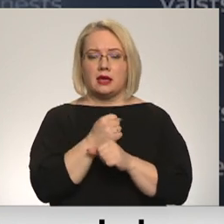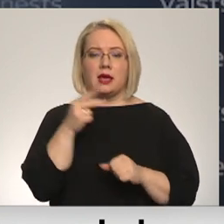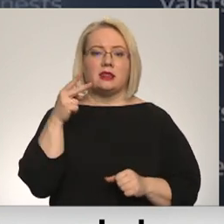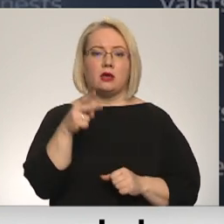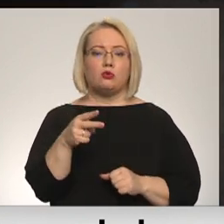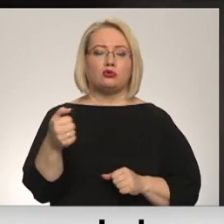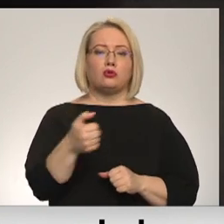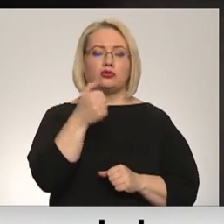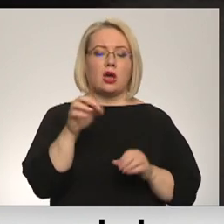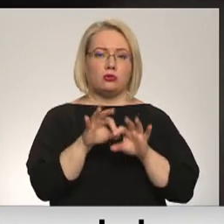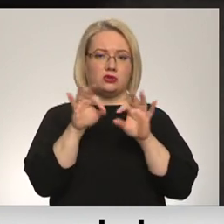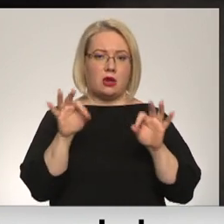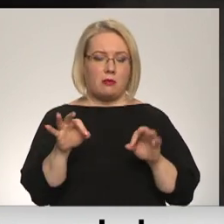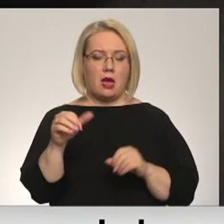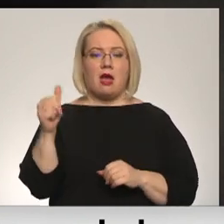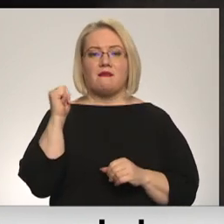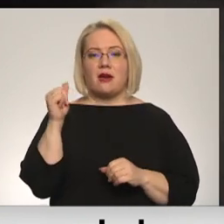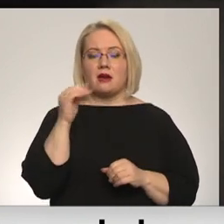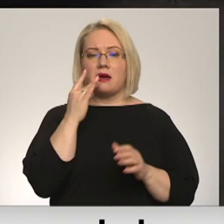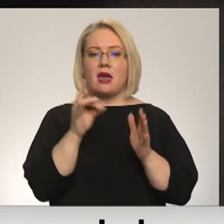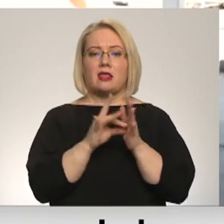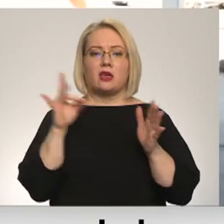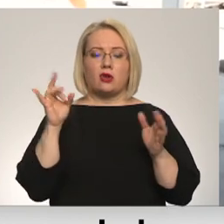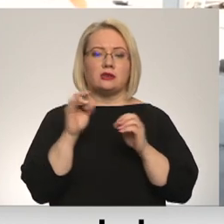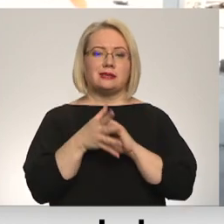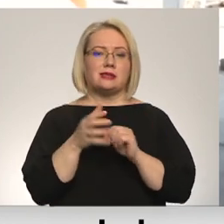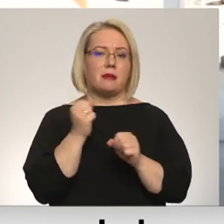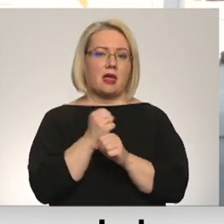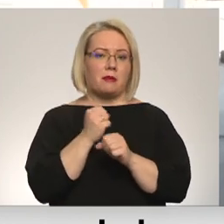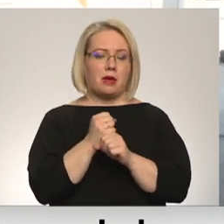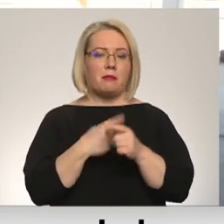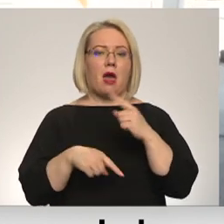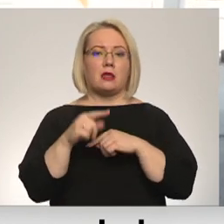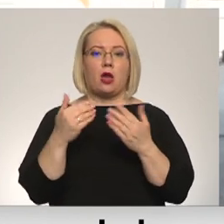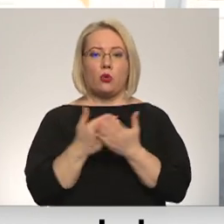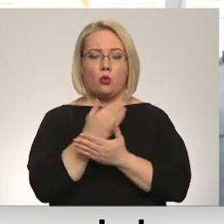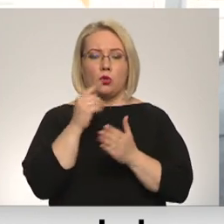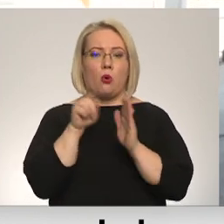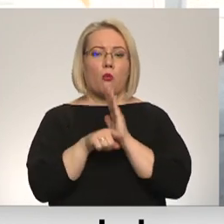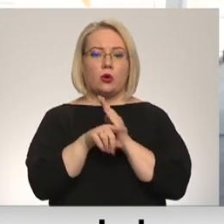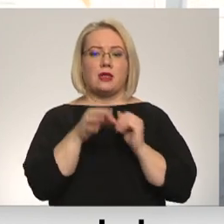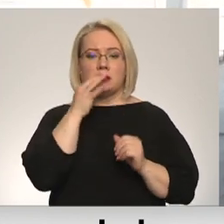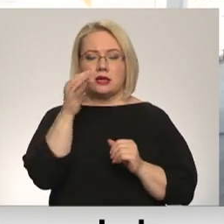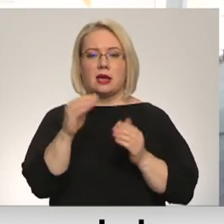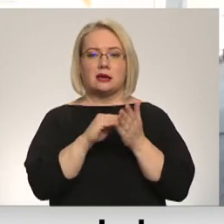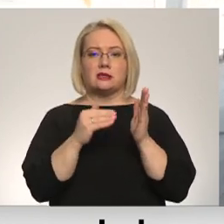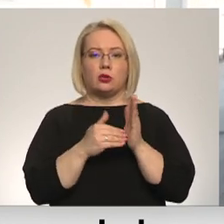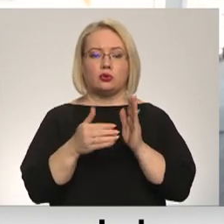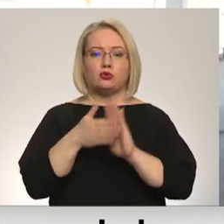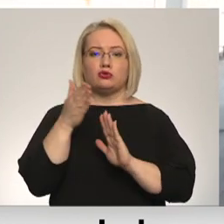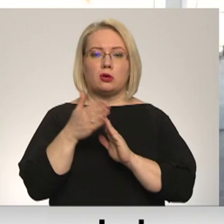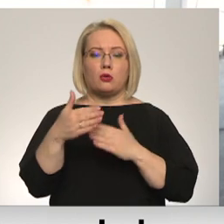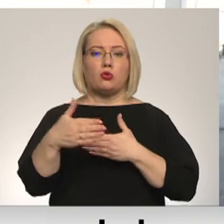gadu sākumā. Vakar elektroniskās sistēmas darbība atjaunota, un muitā prognozē, ka situācija uzlavosies tuvāko